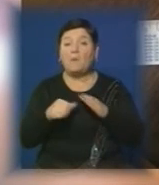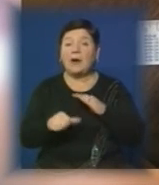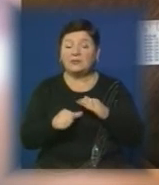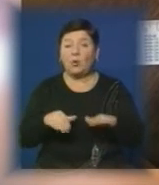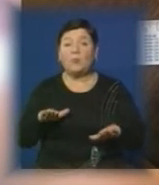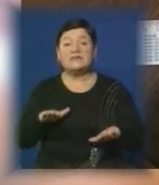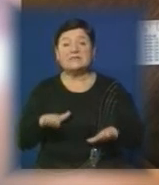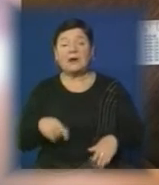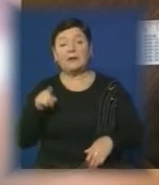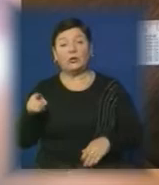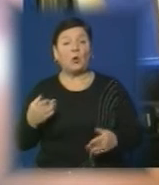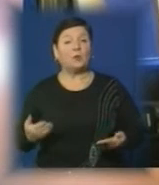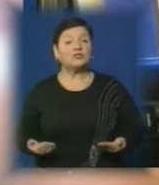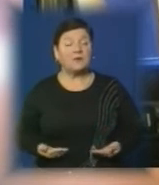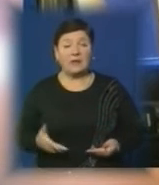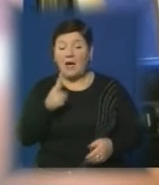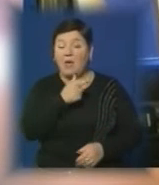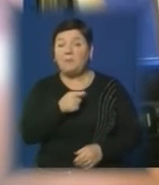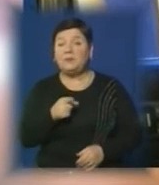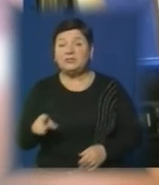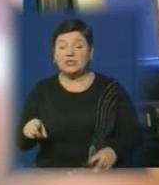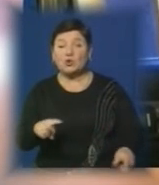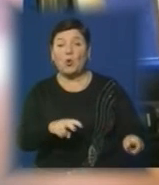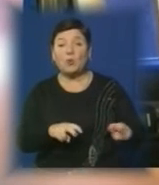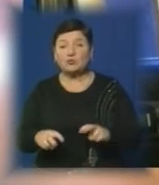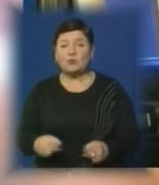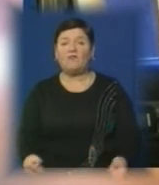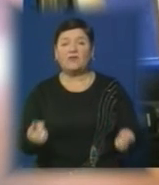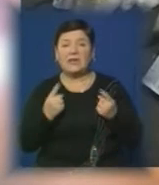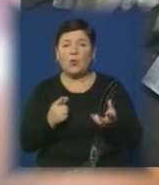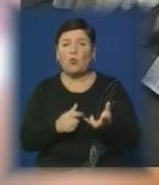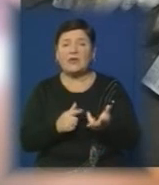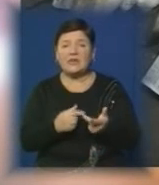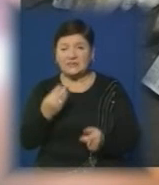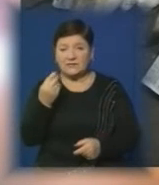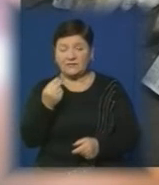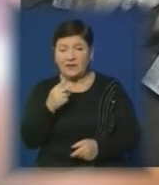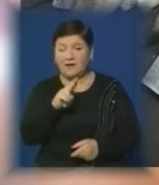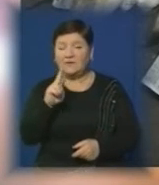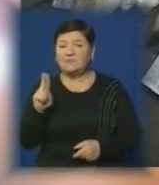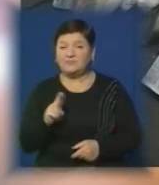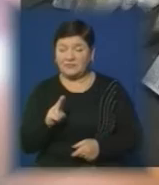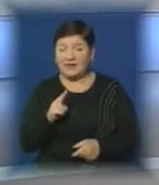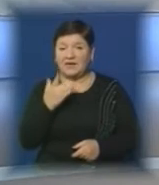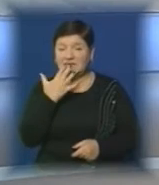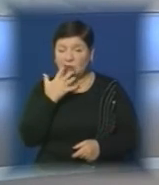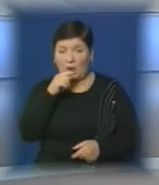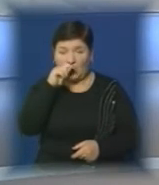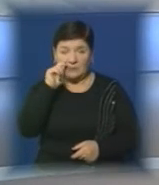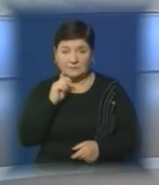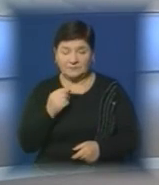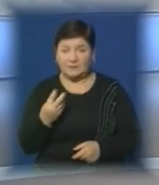у місцях їхнього проживання. Під час обшуків правоохоронці вилучили велику кількість готівки в іноземній та національній валюті,